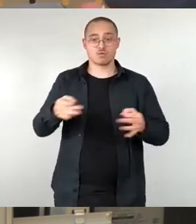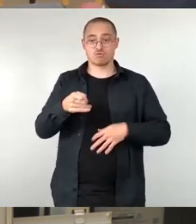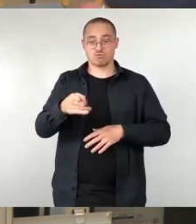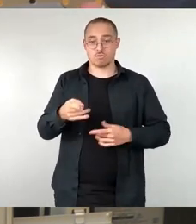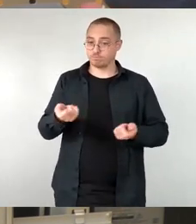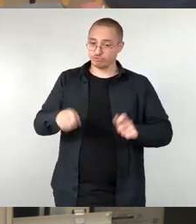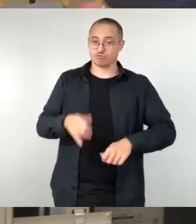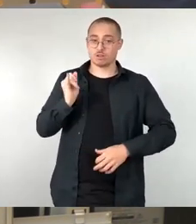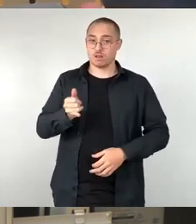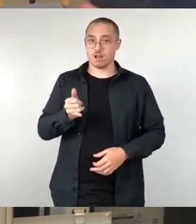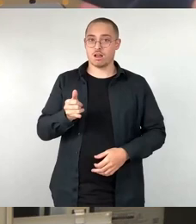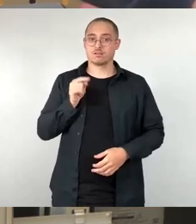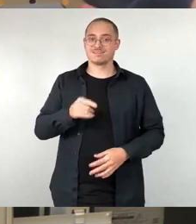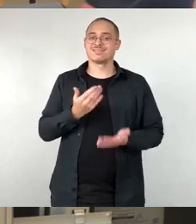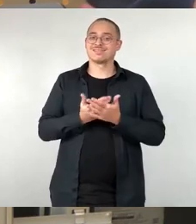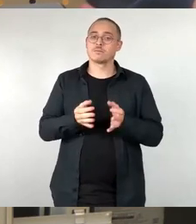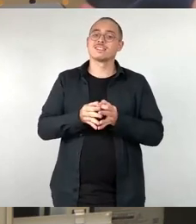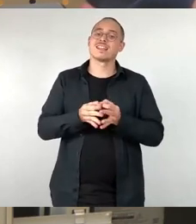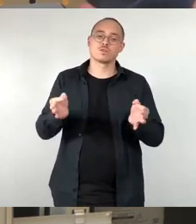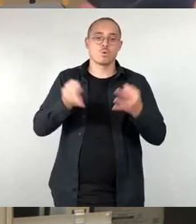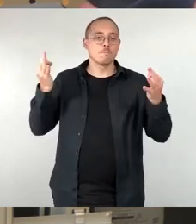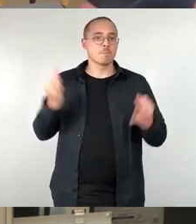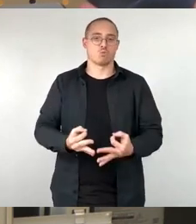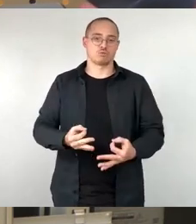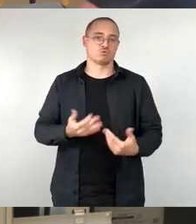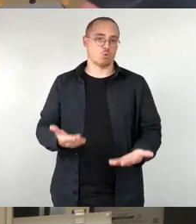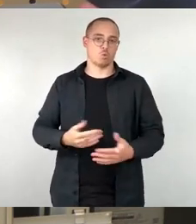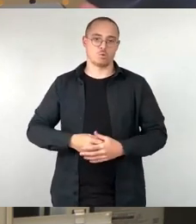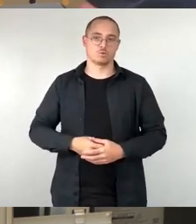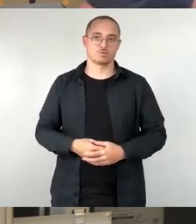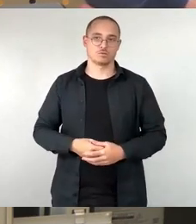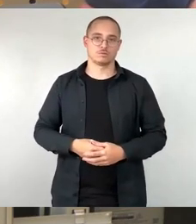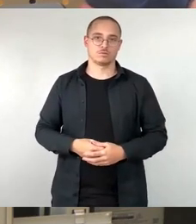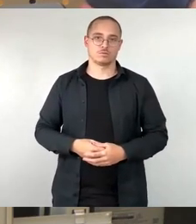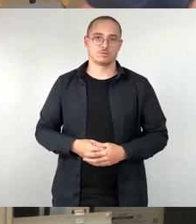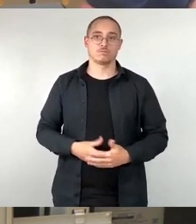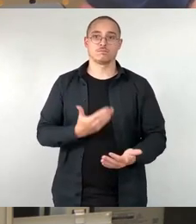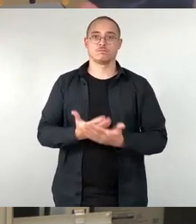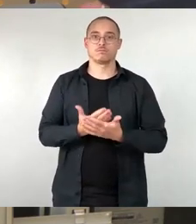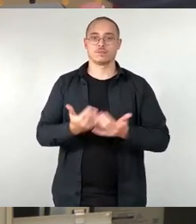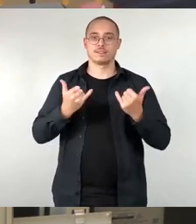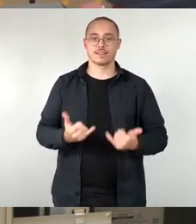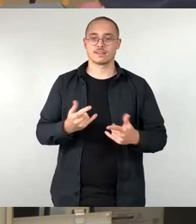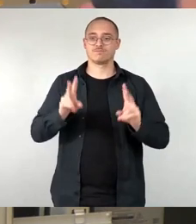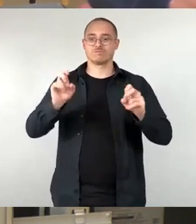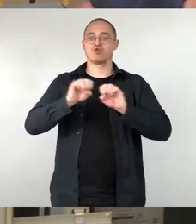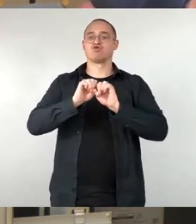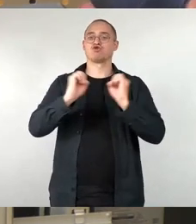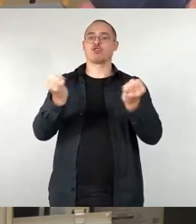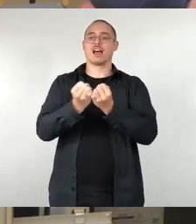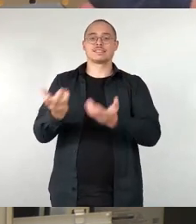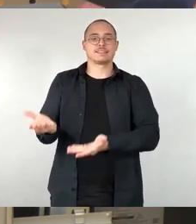ist zumindest in meinen Augen keine Option. So, wir müssen quasi jetzt staatstragend sein, auch liebe CDU,